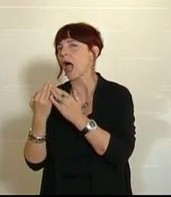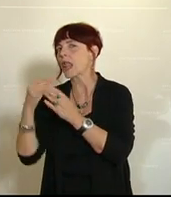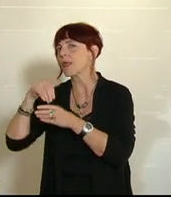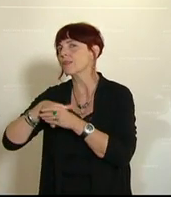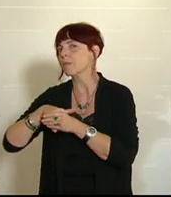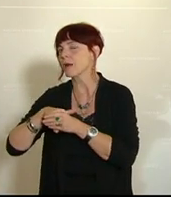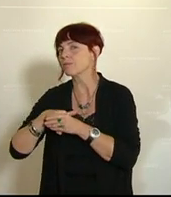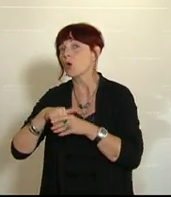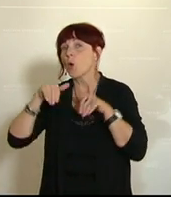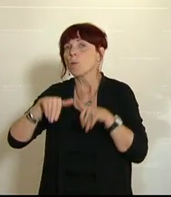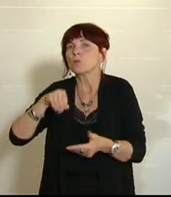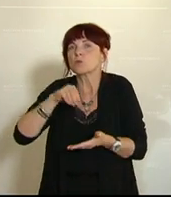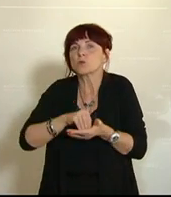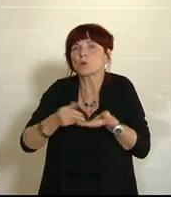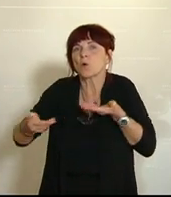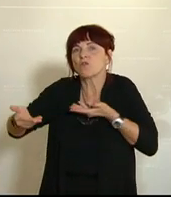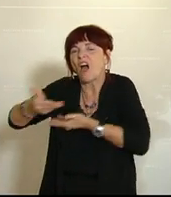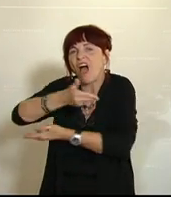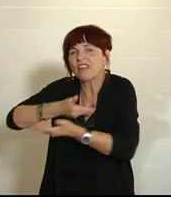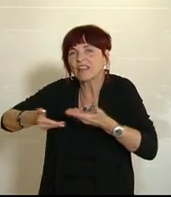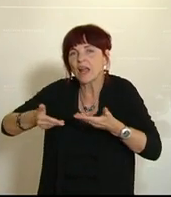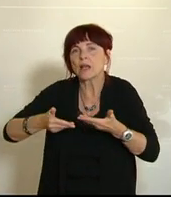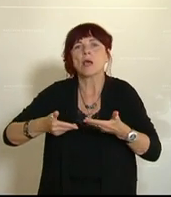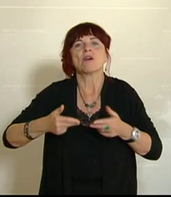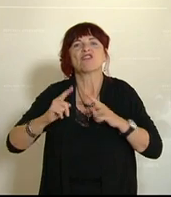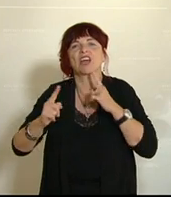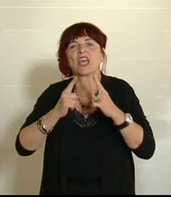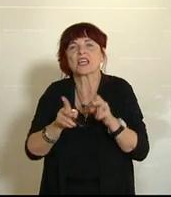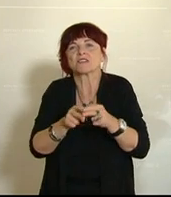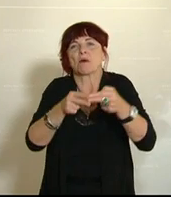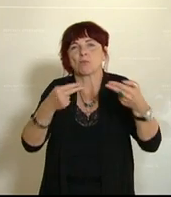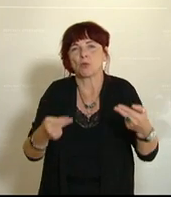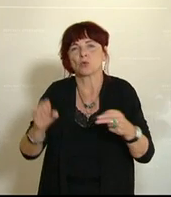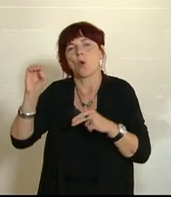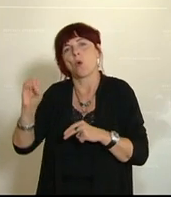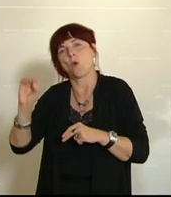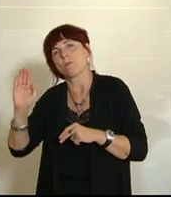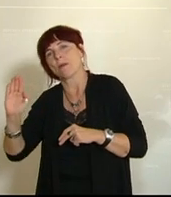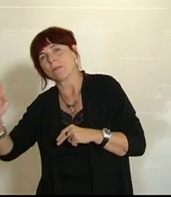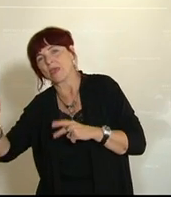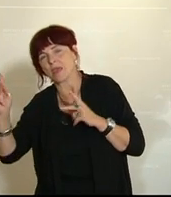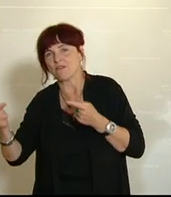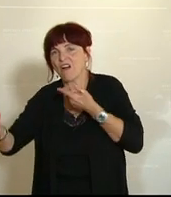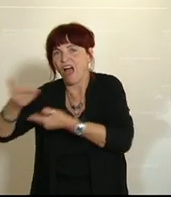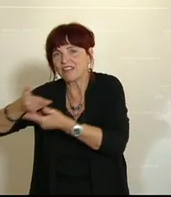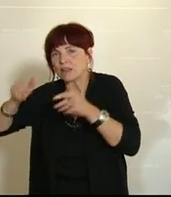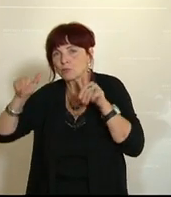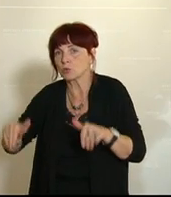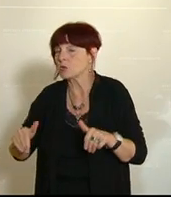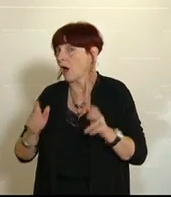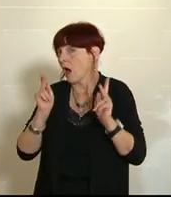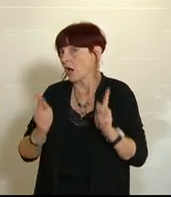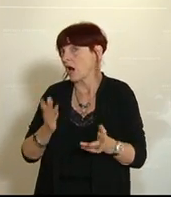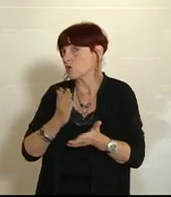verhandelt werden muss mit den Verbünden, mit der ÖBP und so weiter, dass man da schon relativ genau sagen kann, was es kostet.